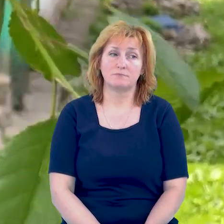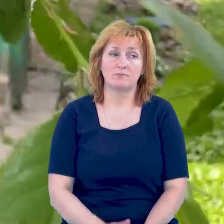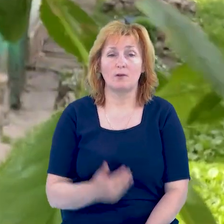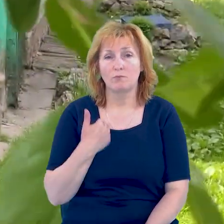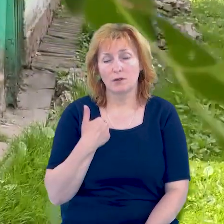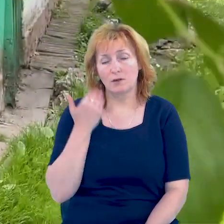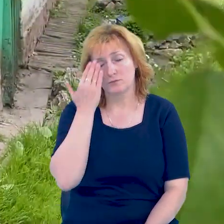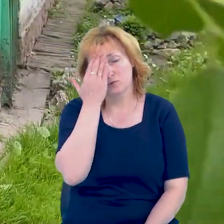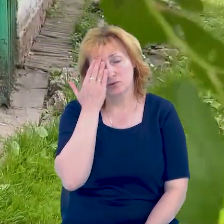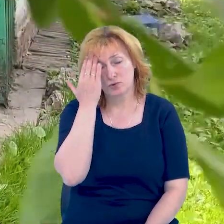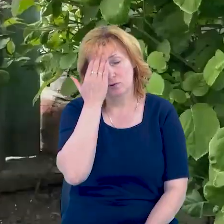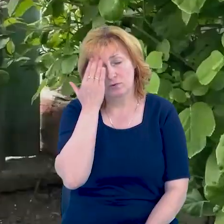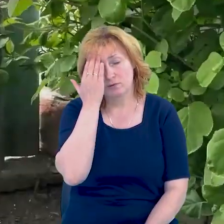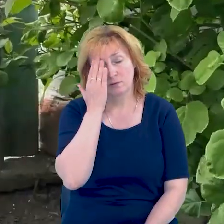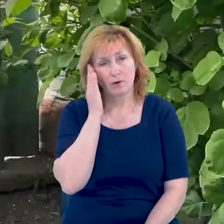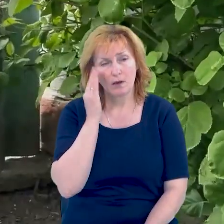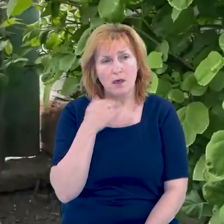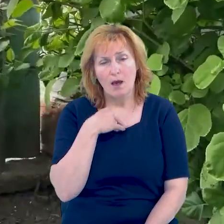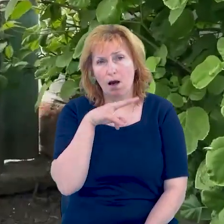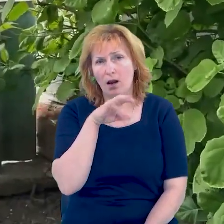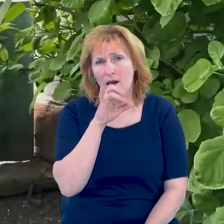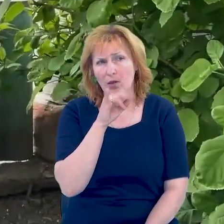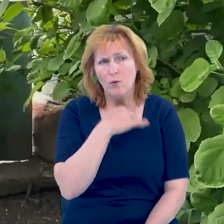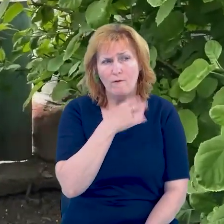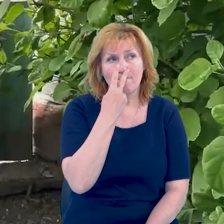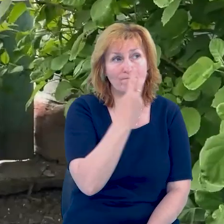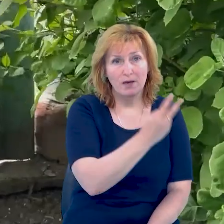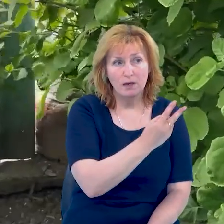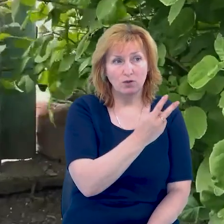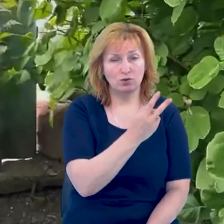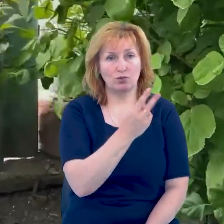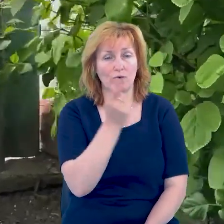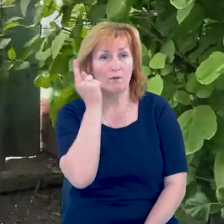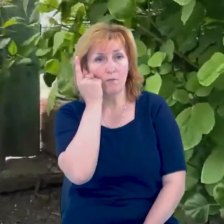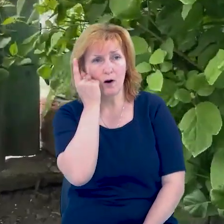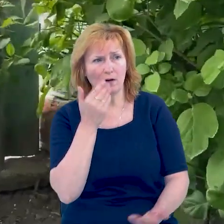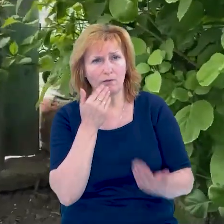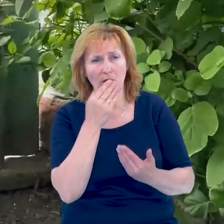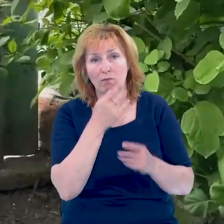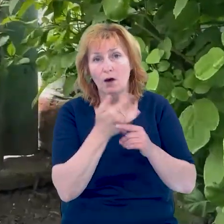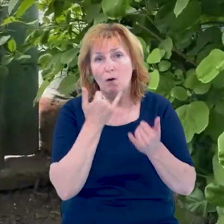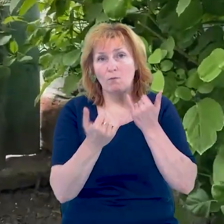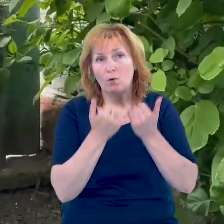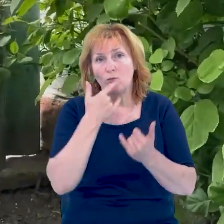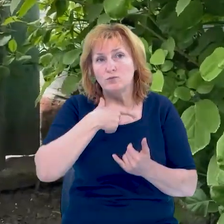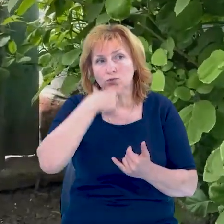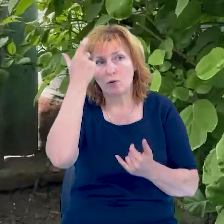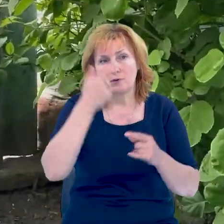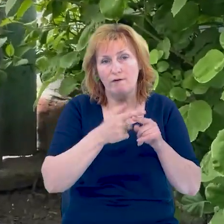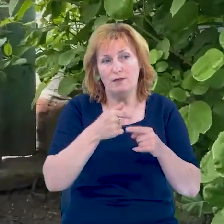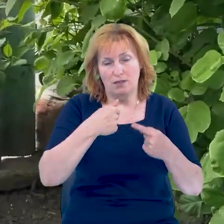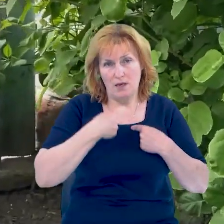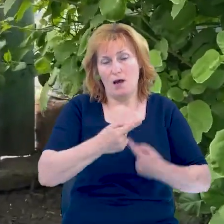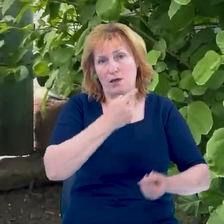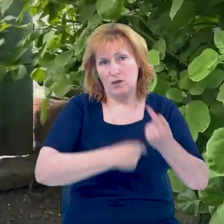Мені сниться сон, що я Ліну бачу і знаю, одночасно говорю по телефону. І вона така жовта і каже, Інна, я їду